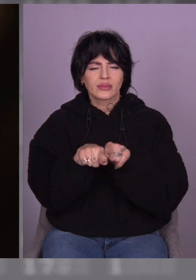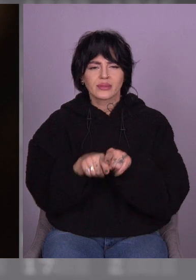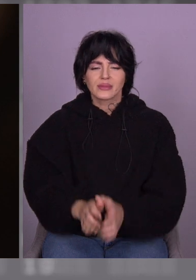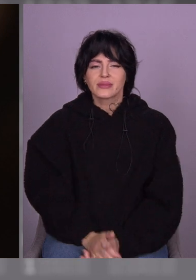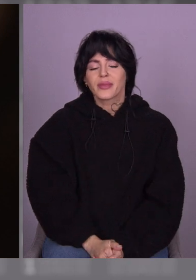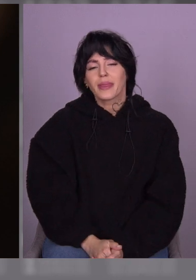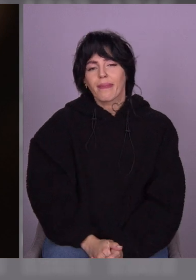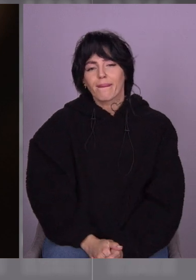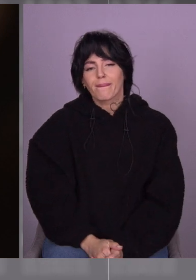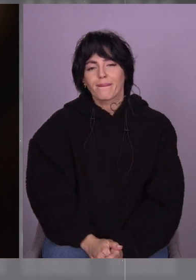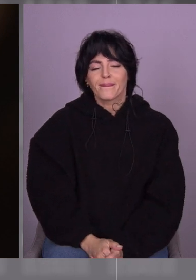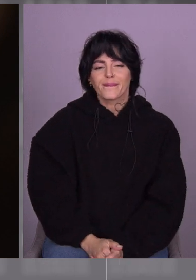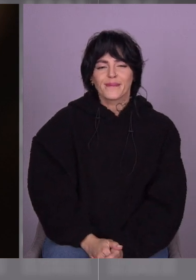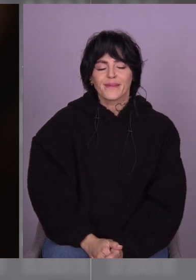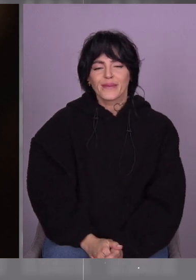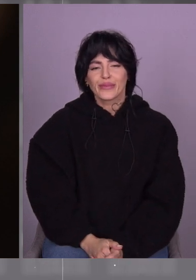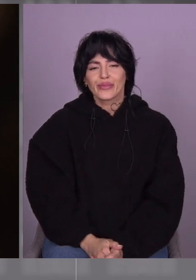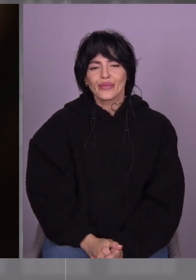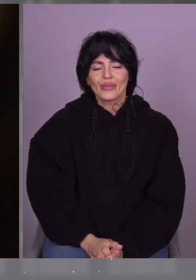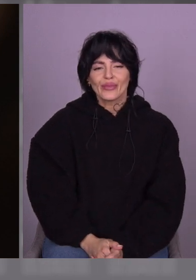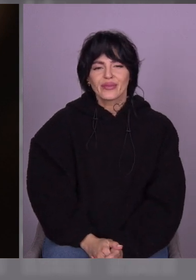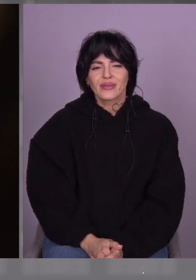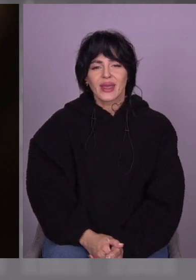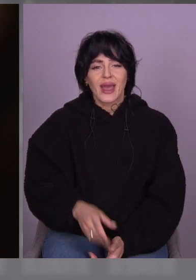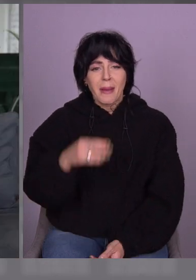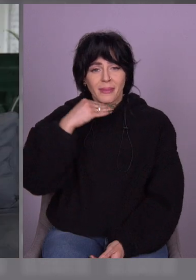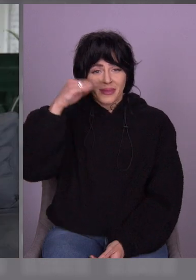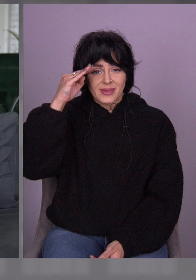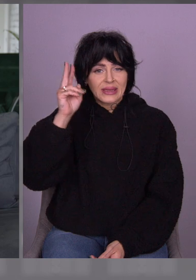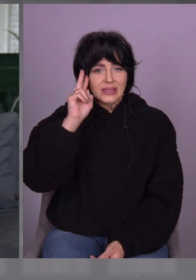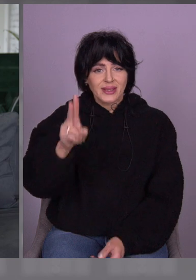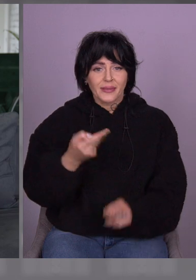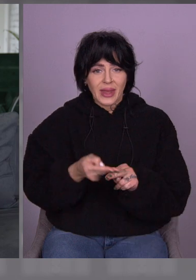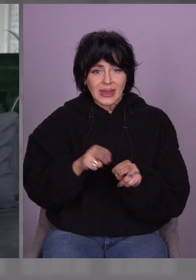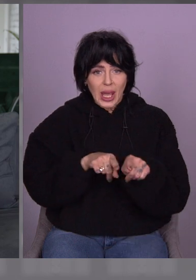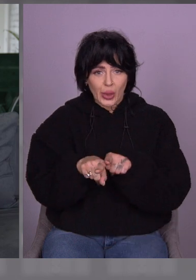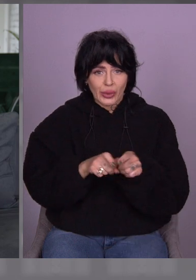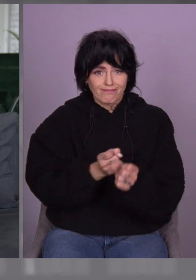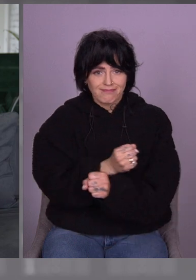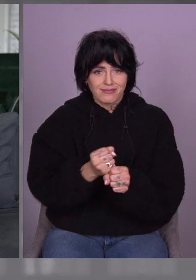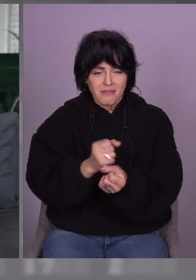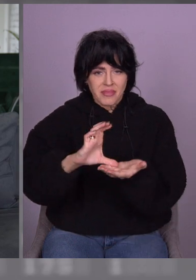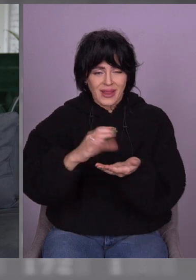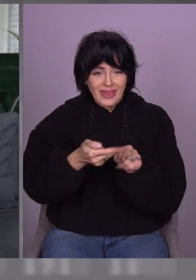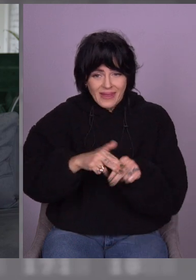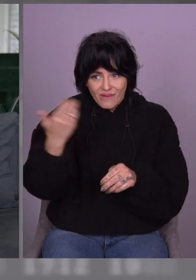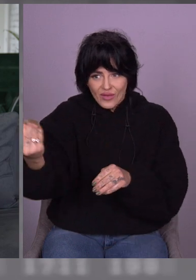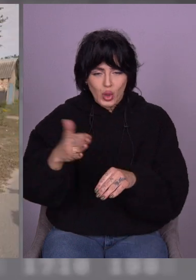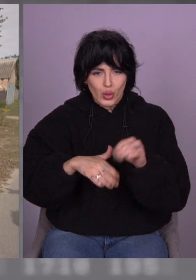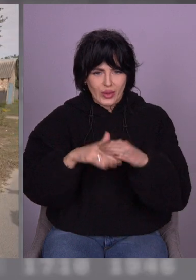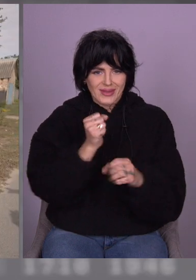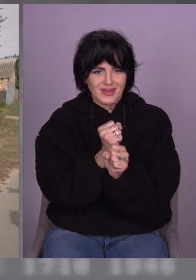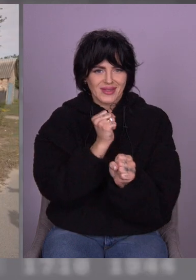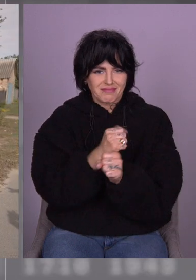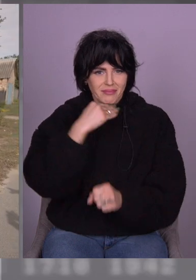Тато зараз просто відкриває і пригощає своїми огірками. Оце прикольно, це так круто. Ну, так класно придумали.